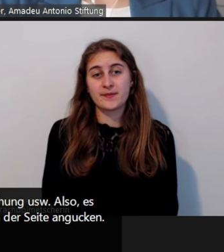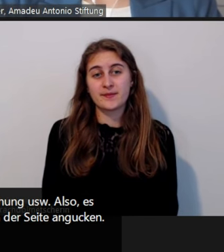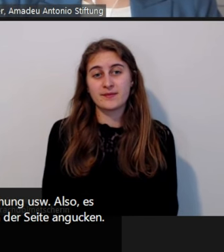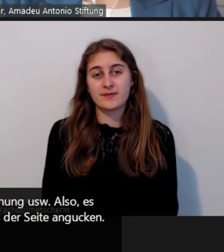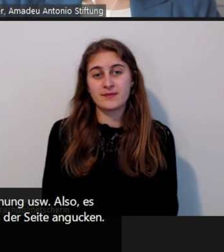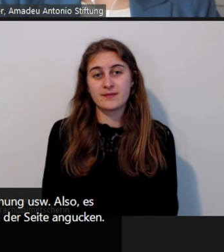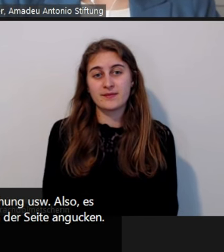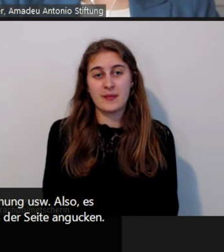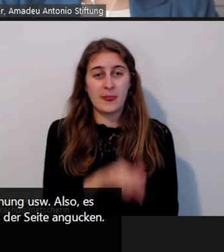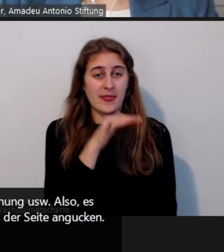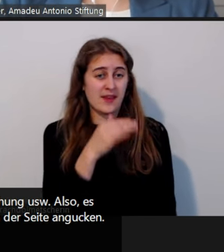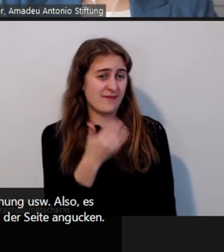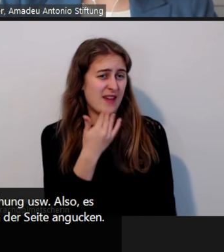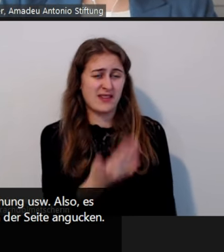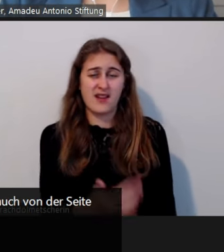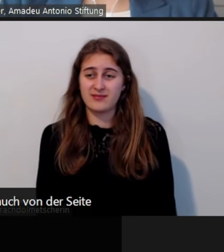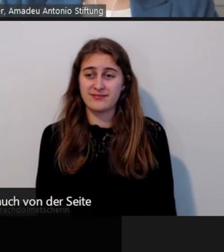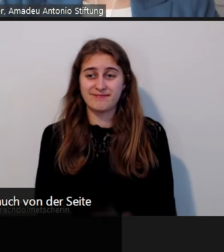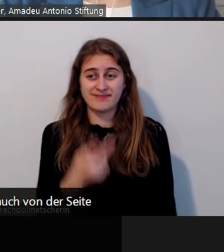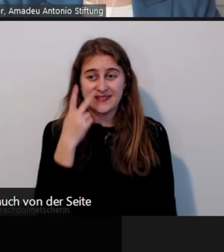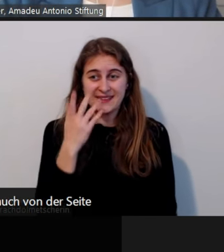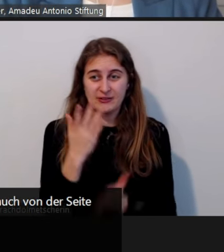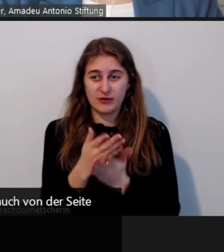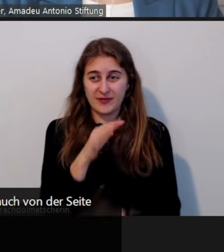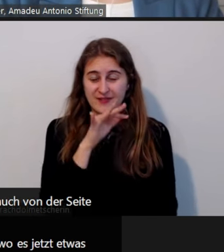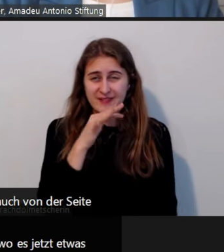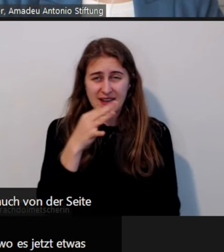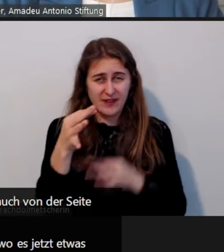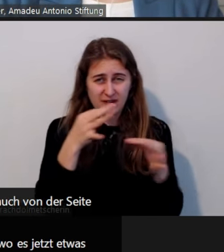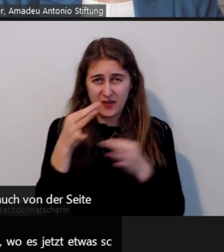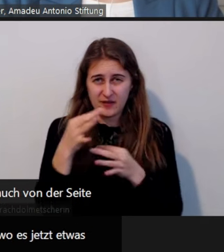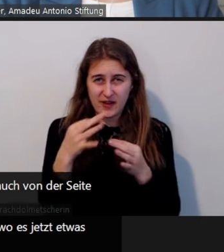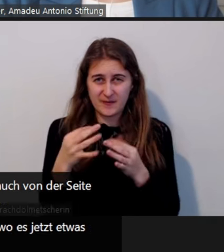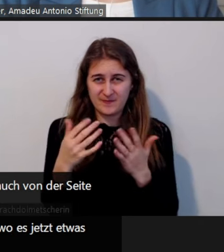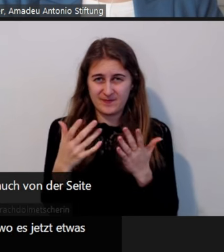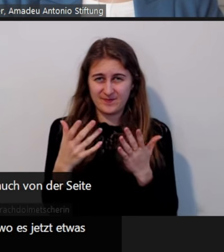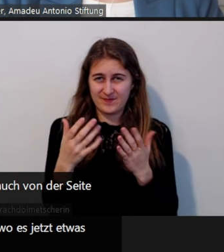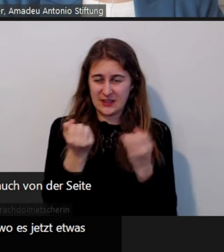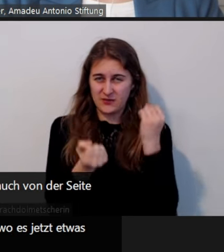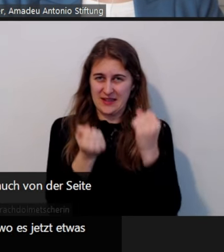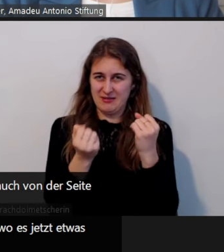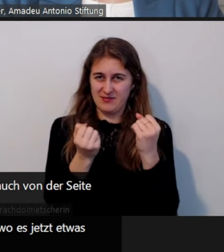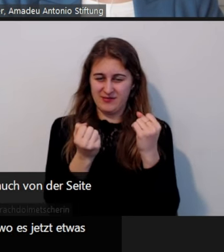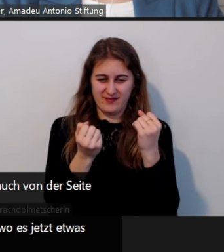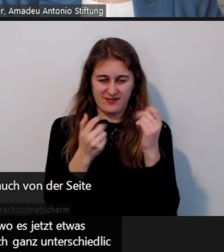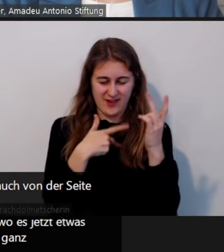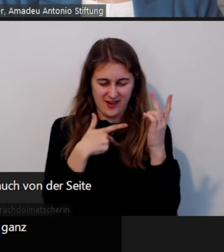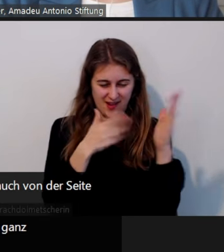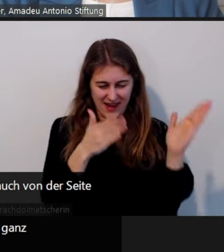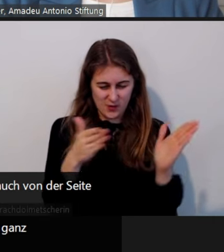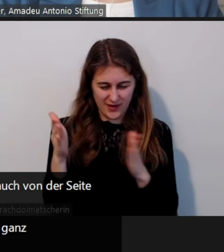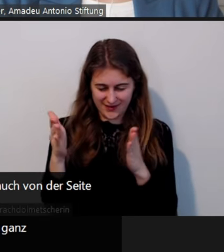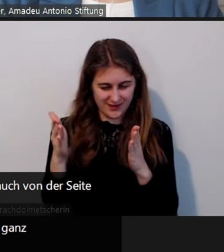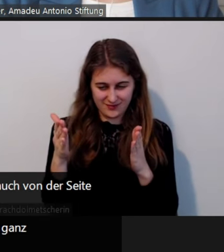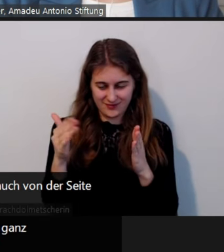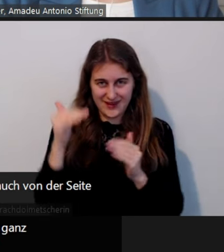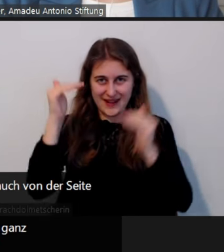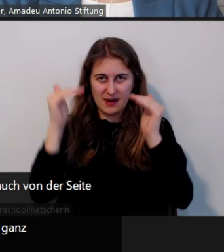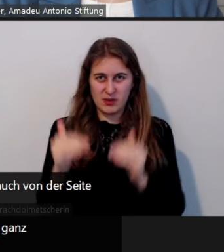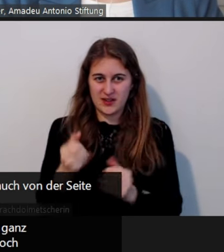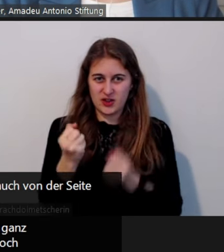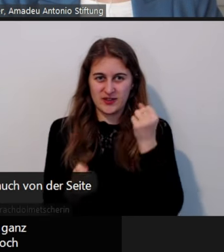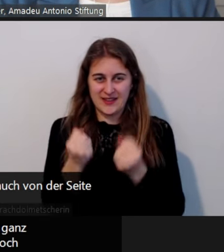Ja, vielen Dank. Es gibt noch viele Fragen, wo es jetzt etwas schwierig wird, die zu systematisieren, weil sie da auf ganz unterschiedlichen Ebenen sind und wir haben nur noch